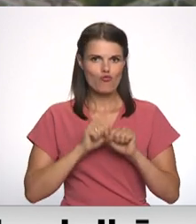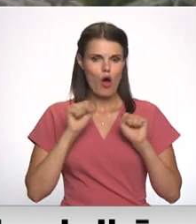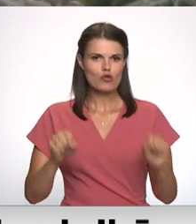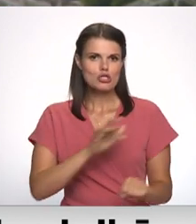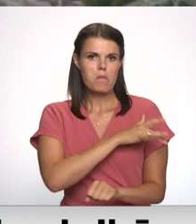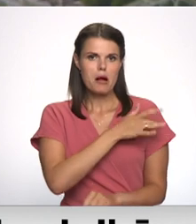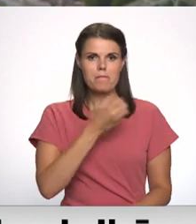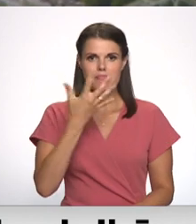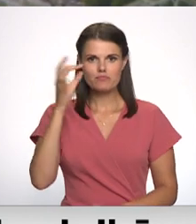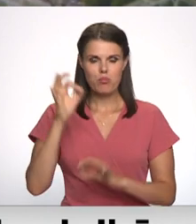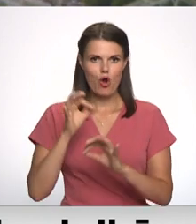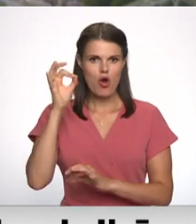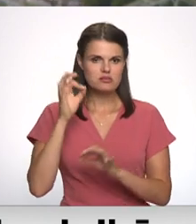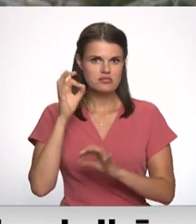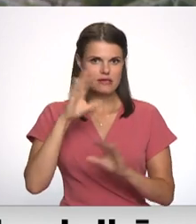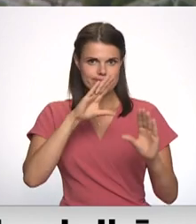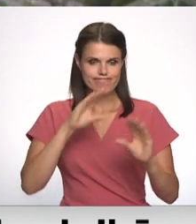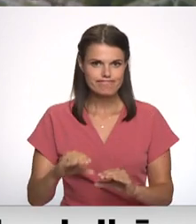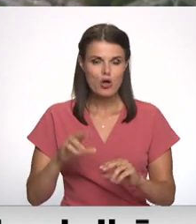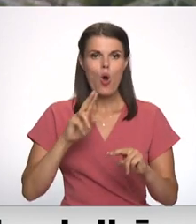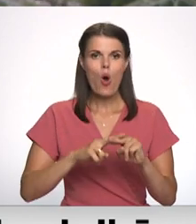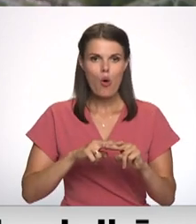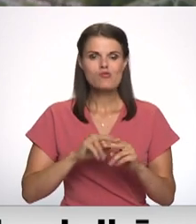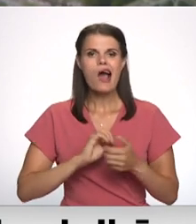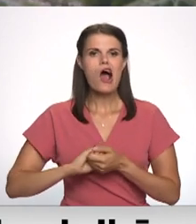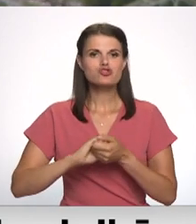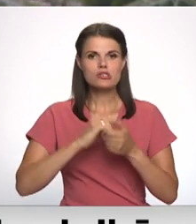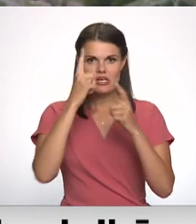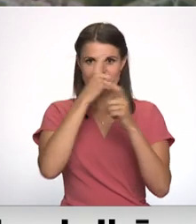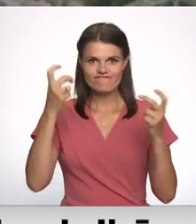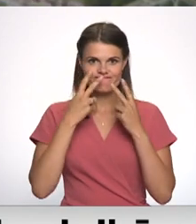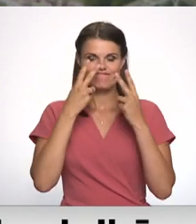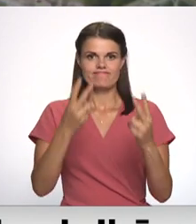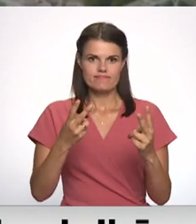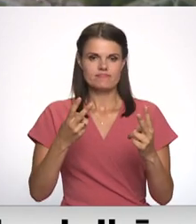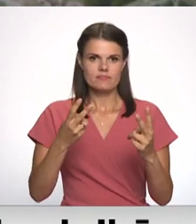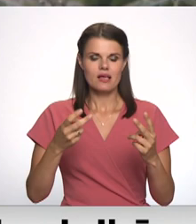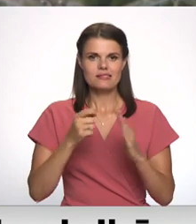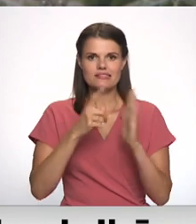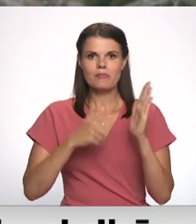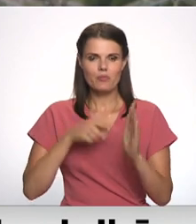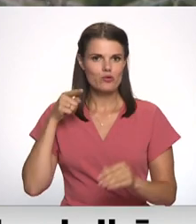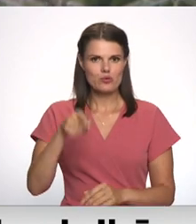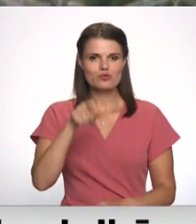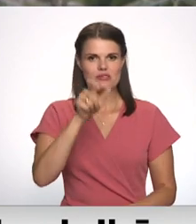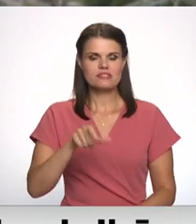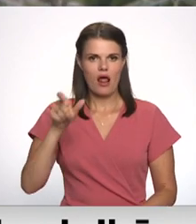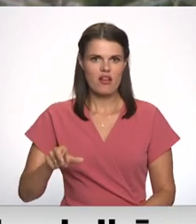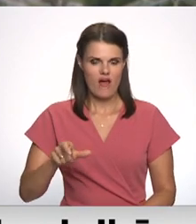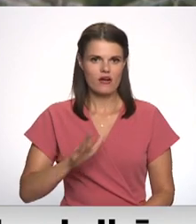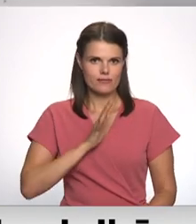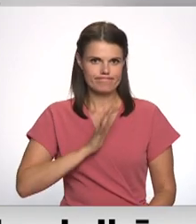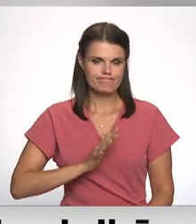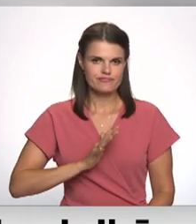15% apmērā. Un pēc Autopārvidātāju asociācijas datiem tas skāris aptuveni 17 tūkstošus pasažieru.